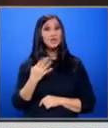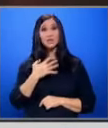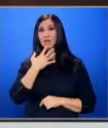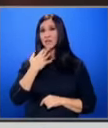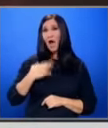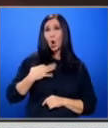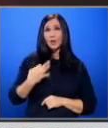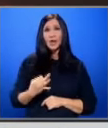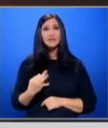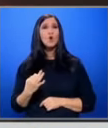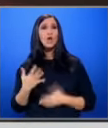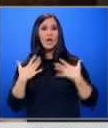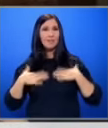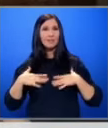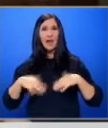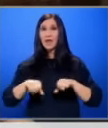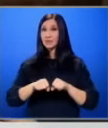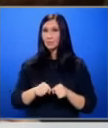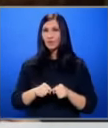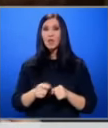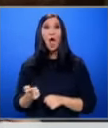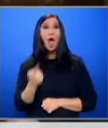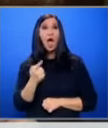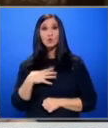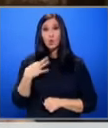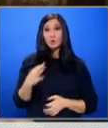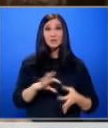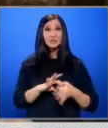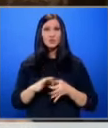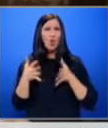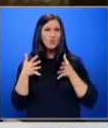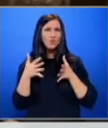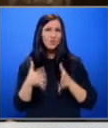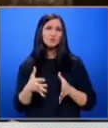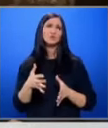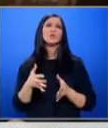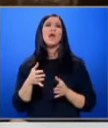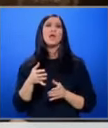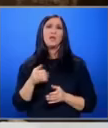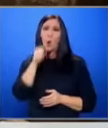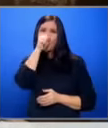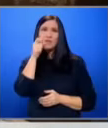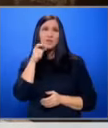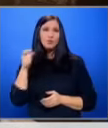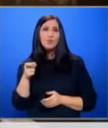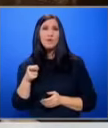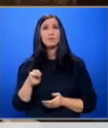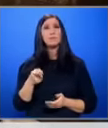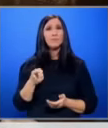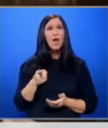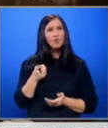хулиганство и нанасене телесна повреда Едро хулиганство съчетано с дързост и цини за мня обикновеното Презправение това е по-тежко